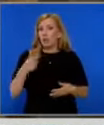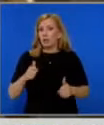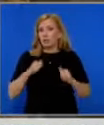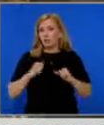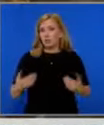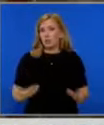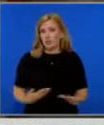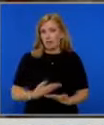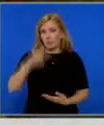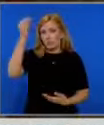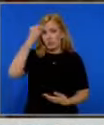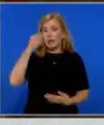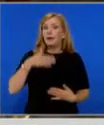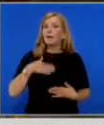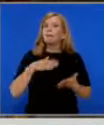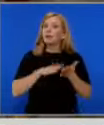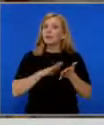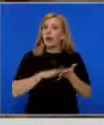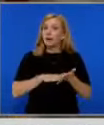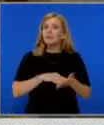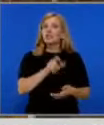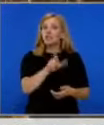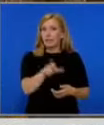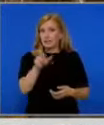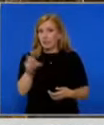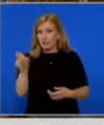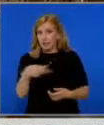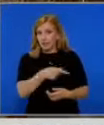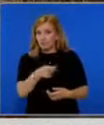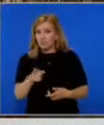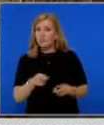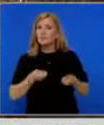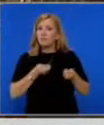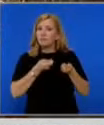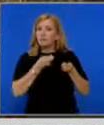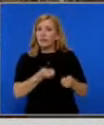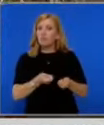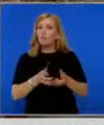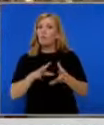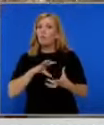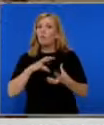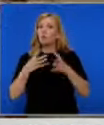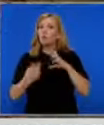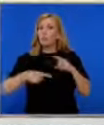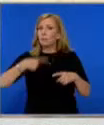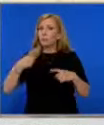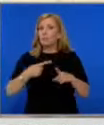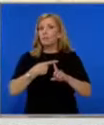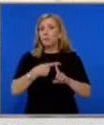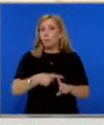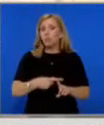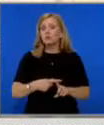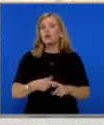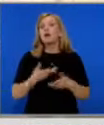България. Установани са данни, че посочените лица са оказвали въздействие върху обществено-политически процеси у нас в полза на